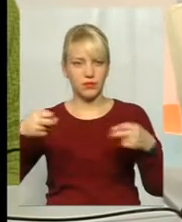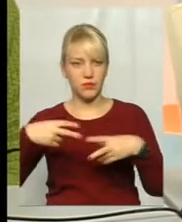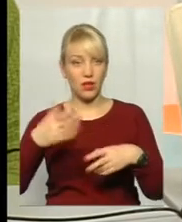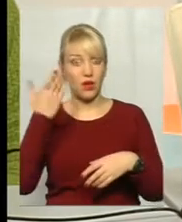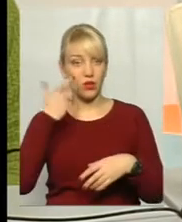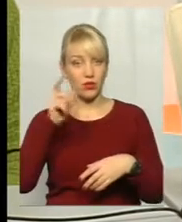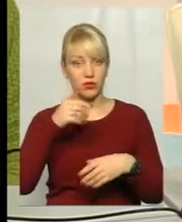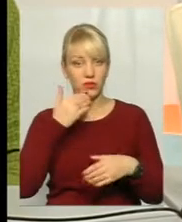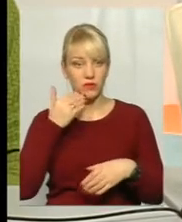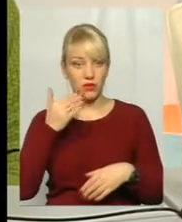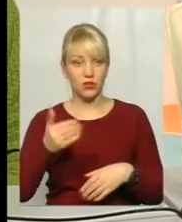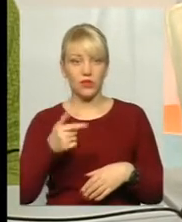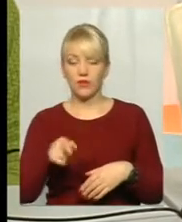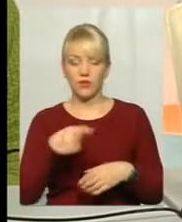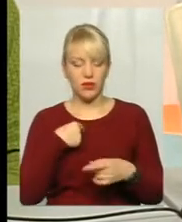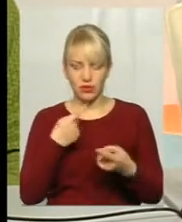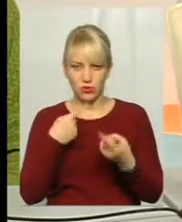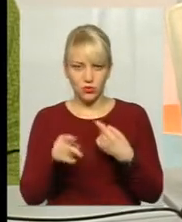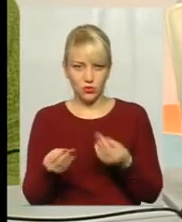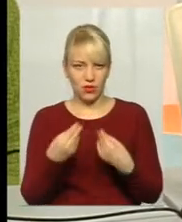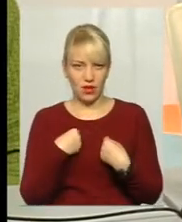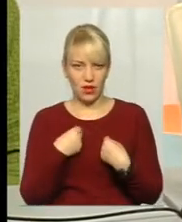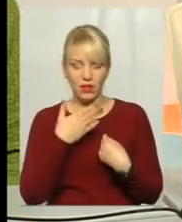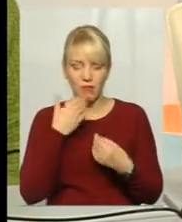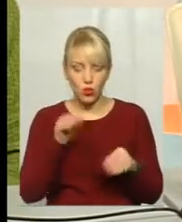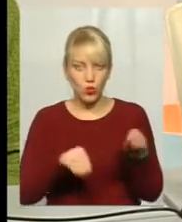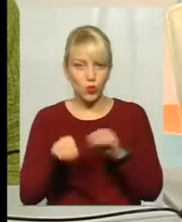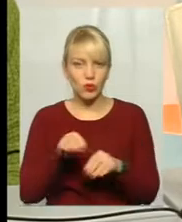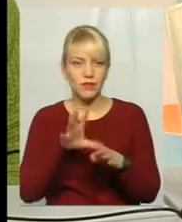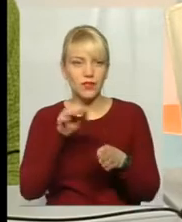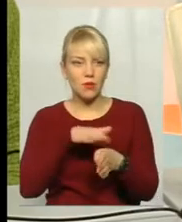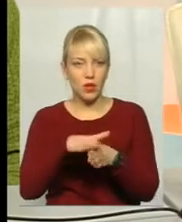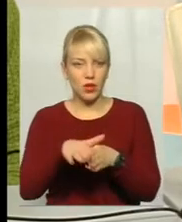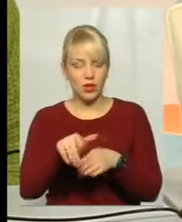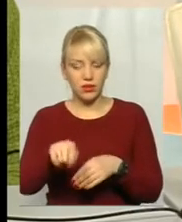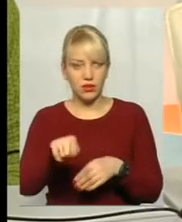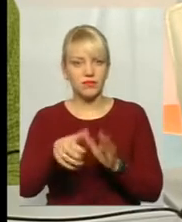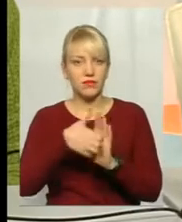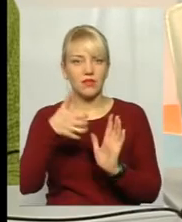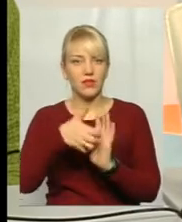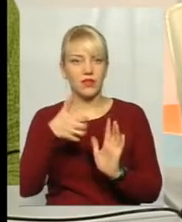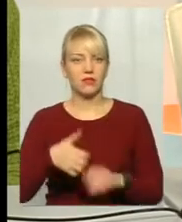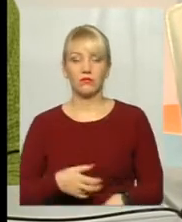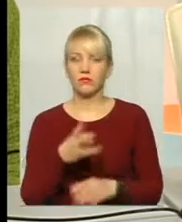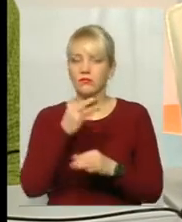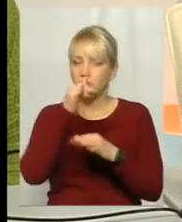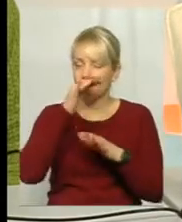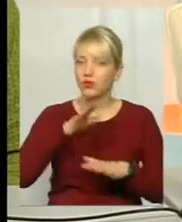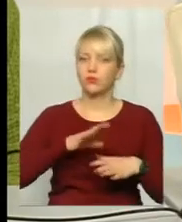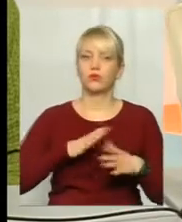звернулася в магазин, ви мені не додали, тобто не докомплектували ту газову плиту. Ні, такого не може бути.